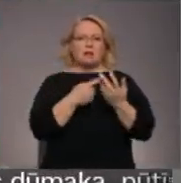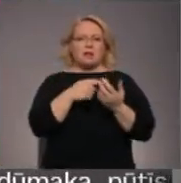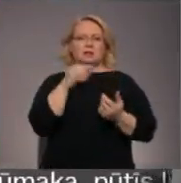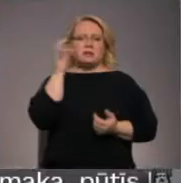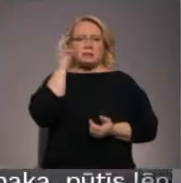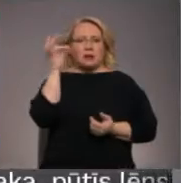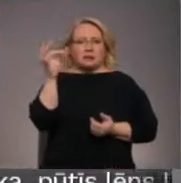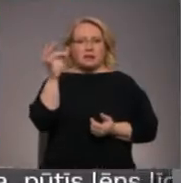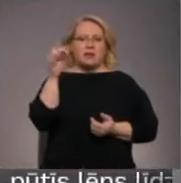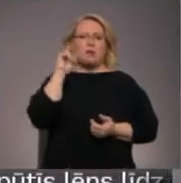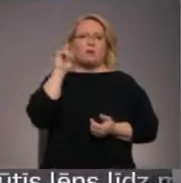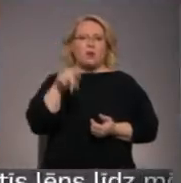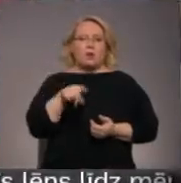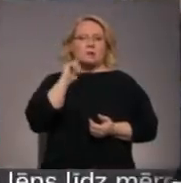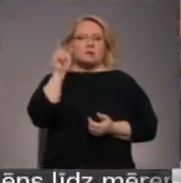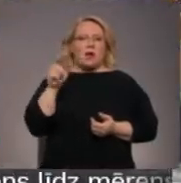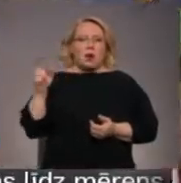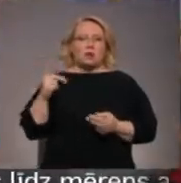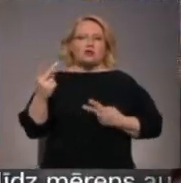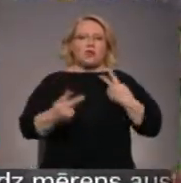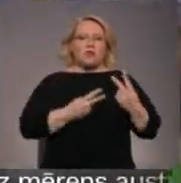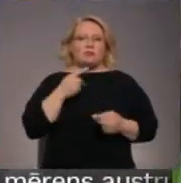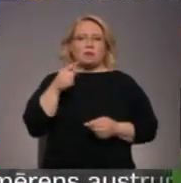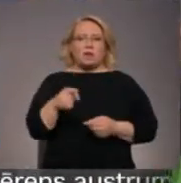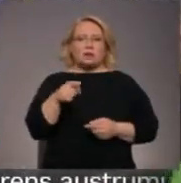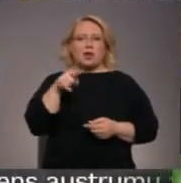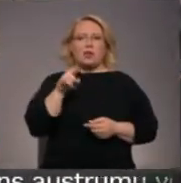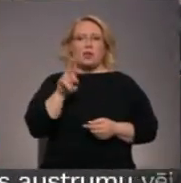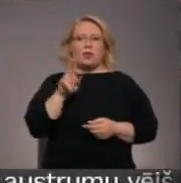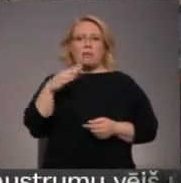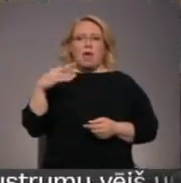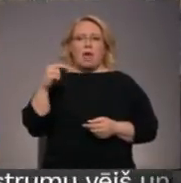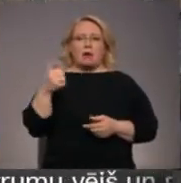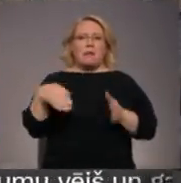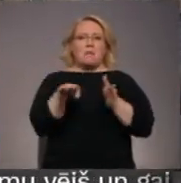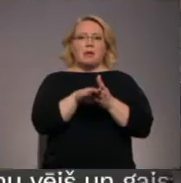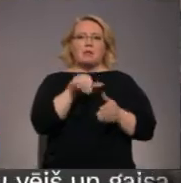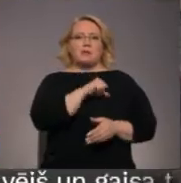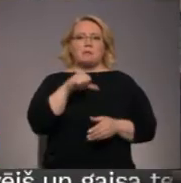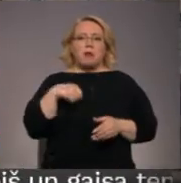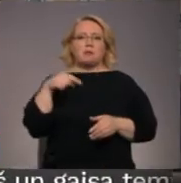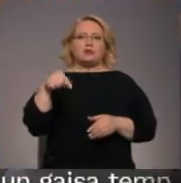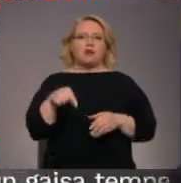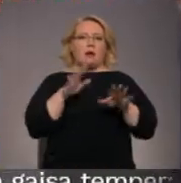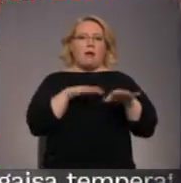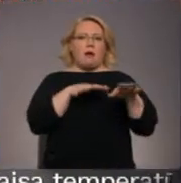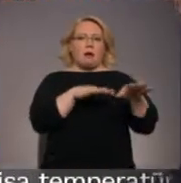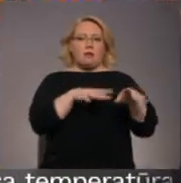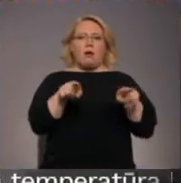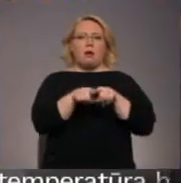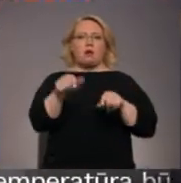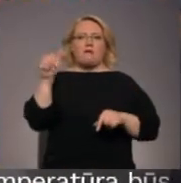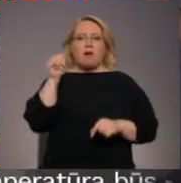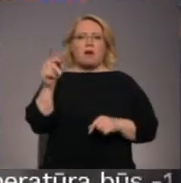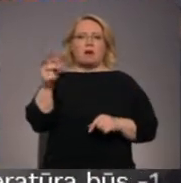dienas gaitā. Protams, jauniešus iedvesmoja arī tās, ka Grēta Tunbarka pati piedalījās šajā gājienā un viņa arī vakar